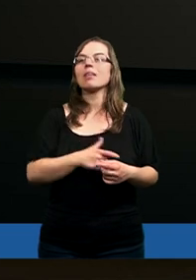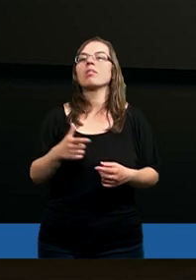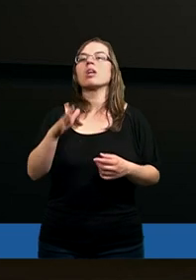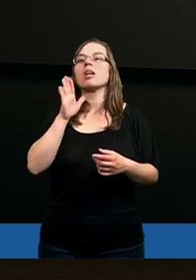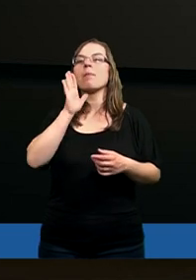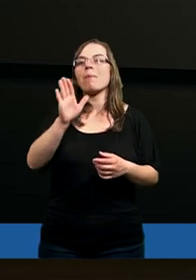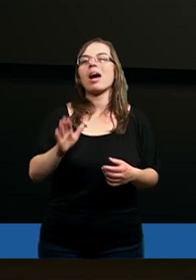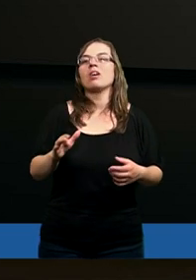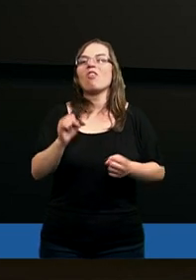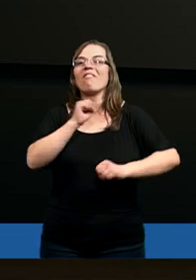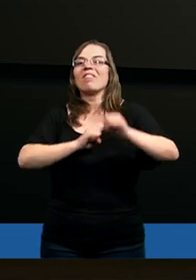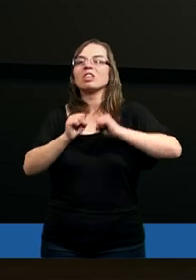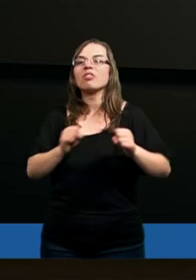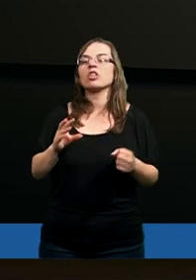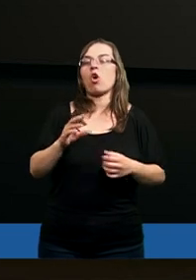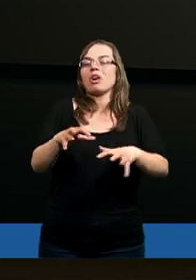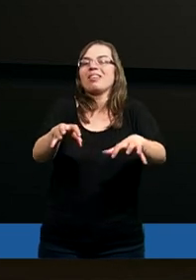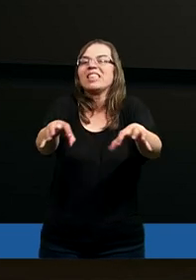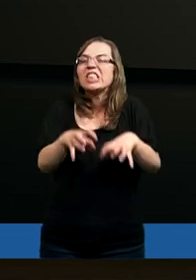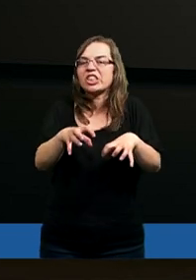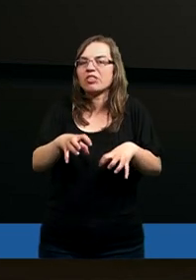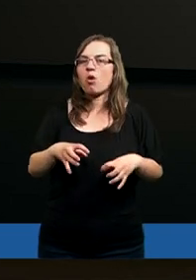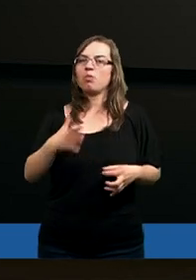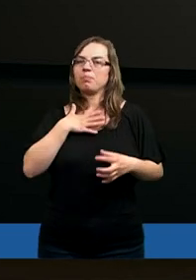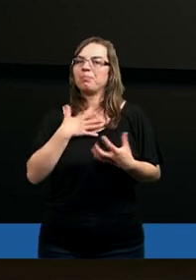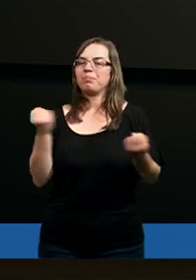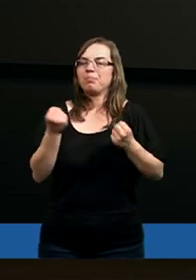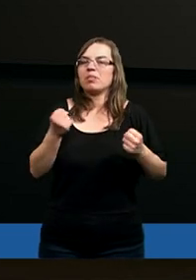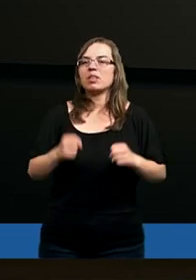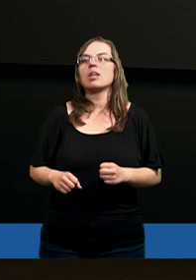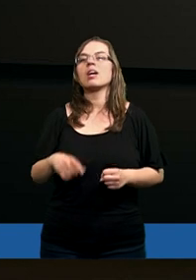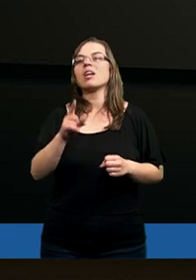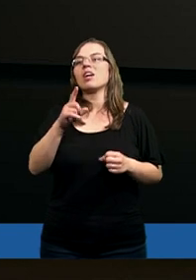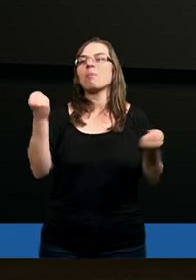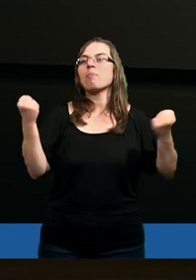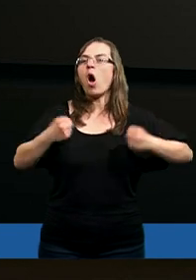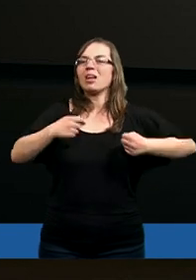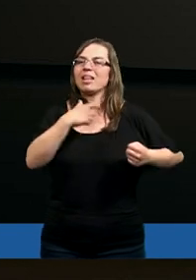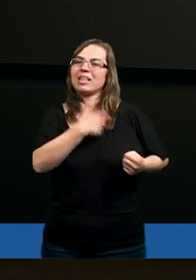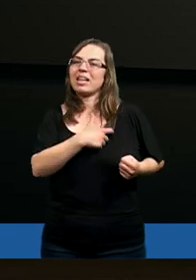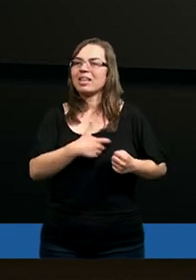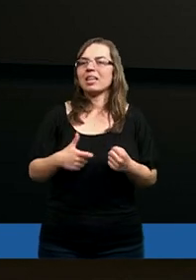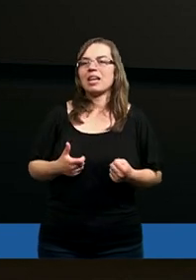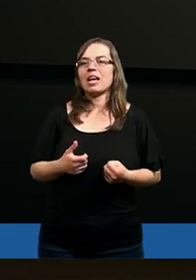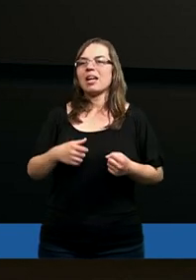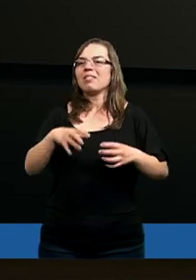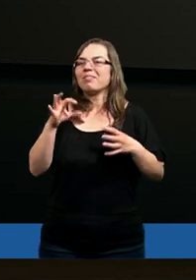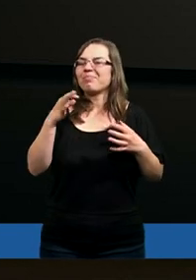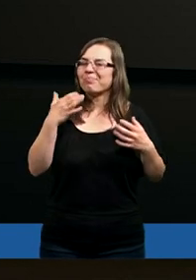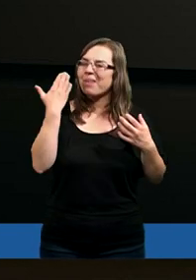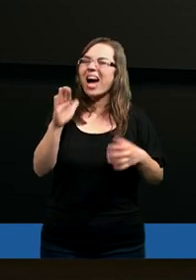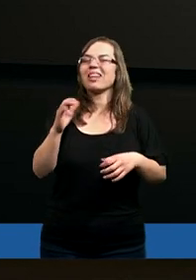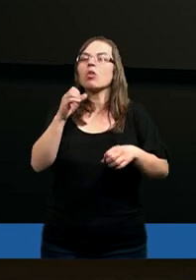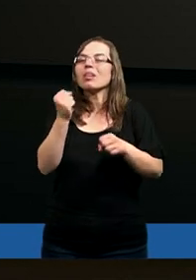serce mają wyćwiczone chciwości. Więc wyćwiczone serce, czyli takie, no